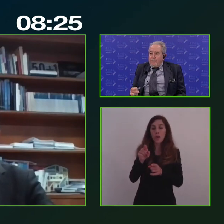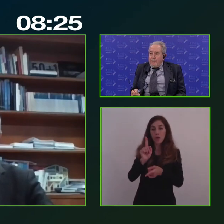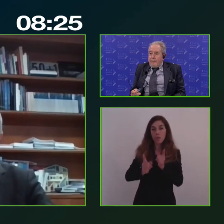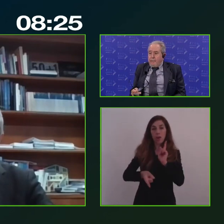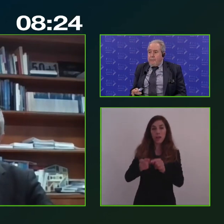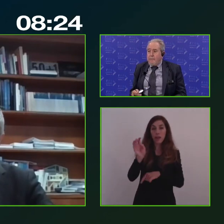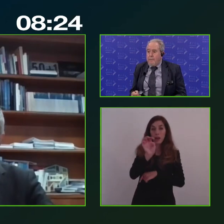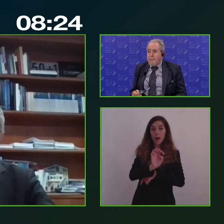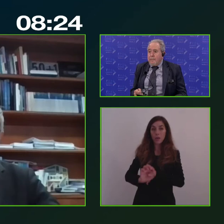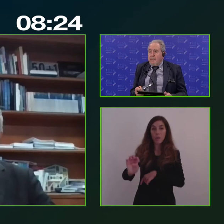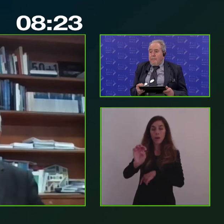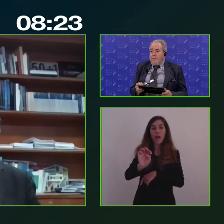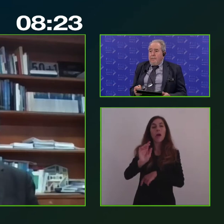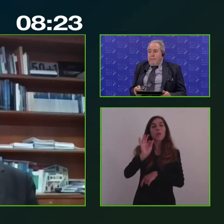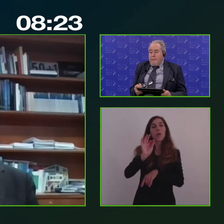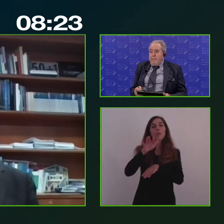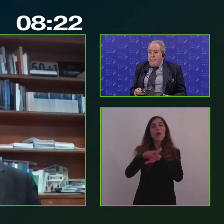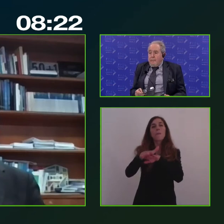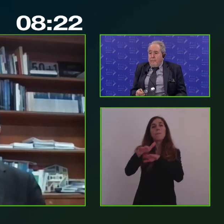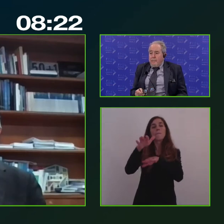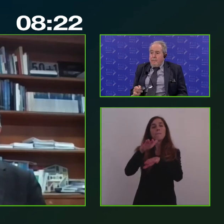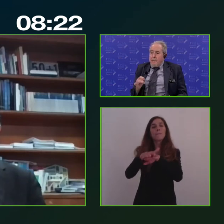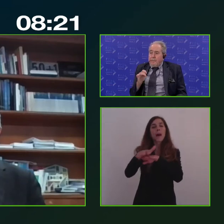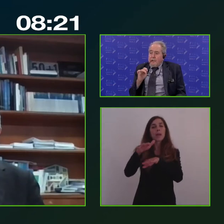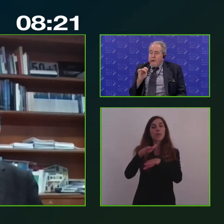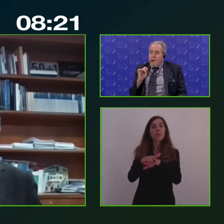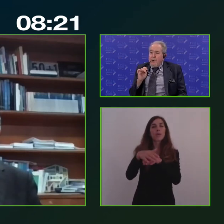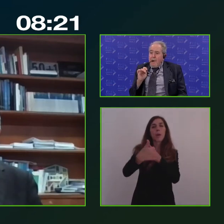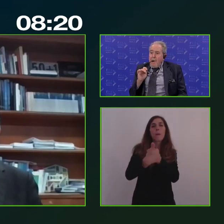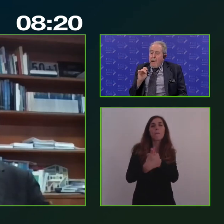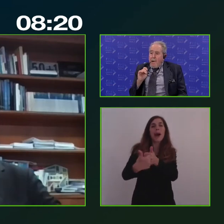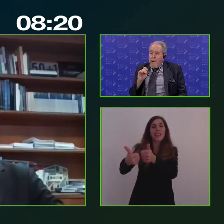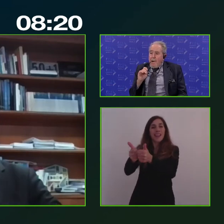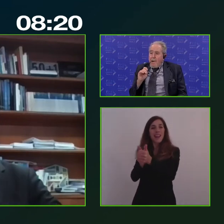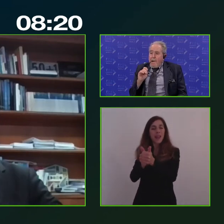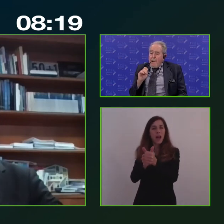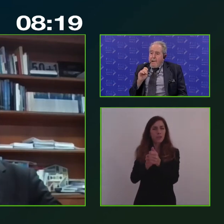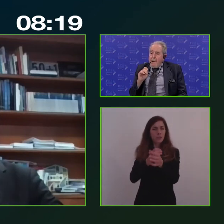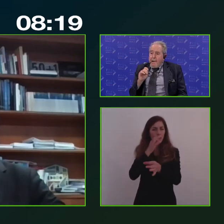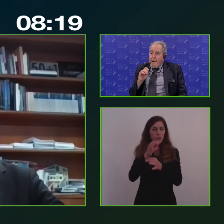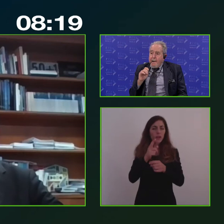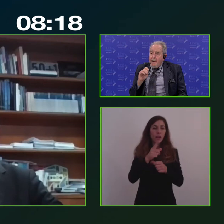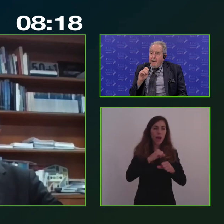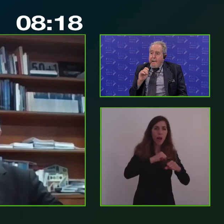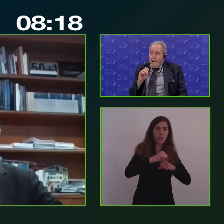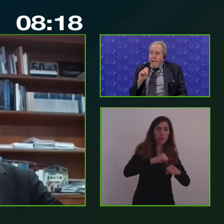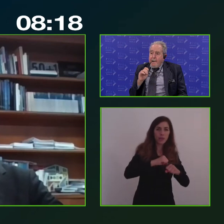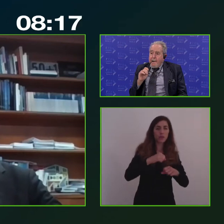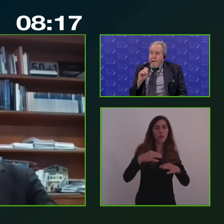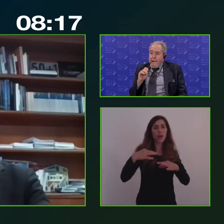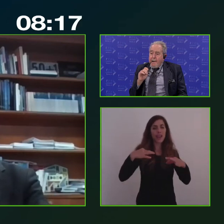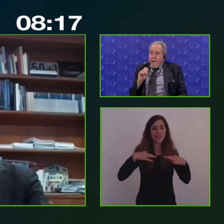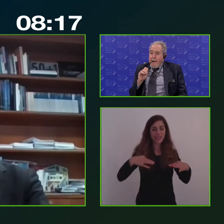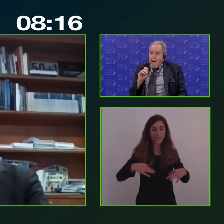metodo partenariale, un metodo che è aperto al coinvolgimento attivo delle istituzioni e delle amministrazioni a tutti quanti i